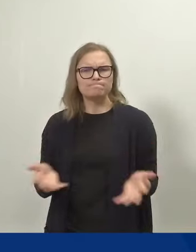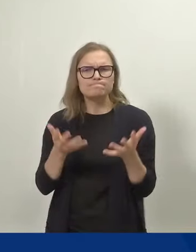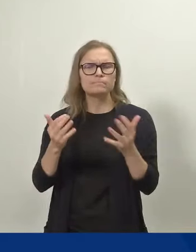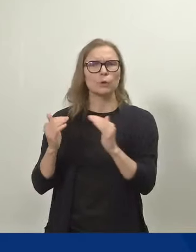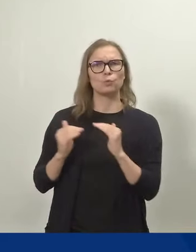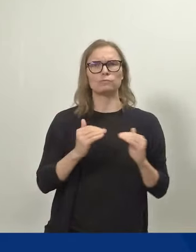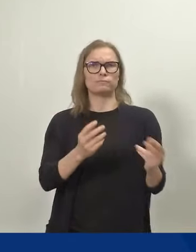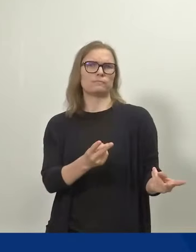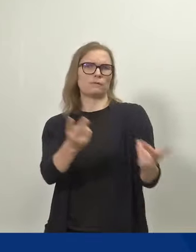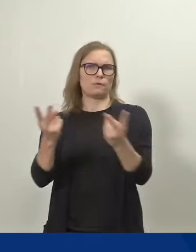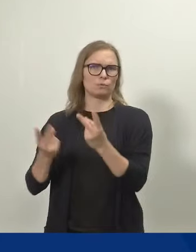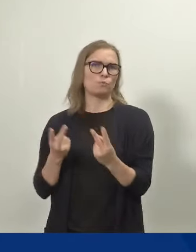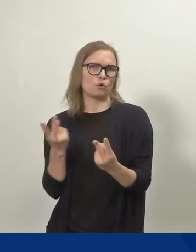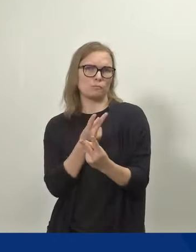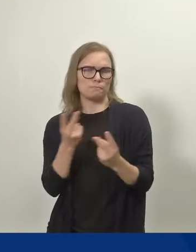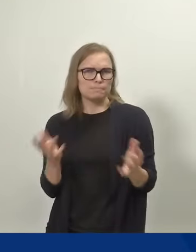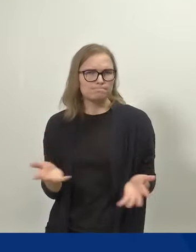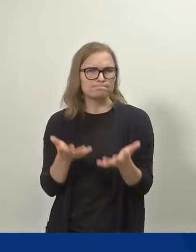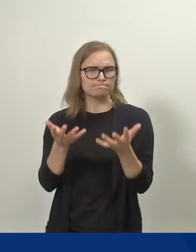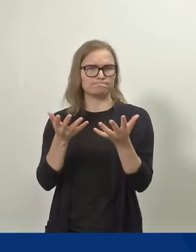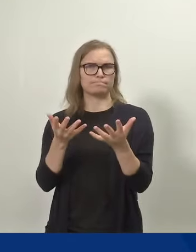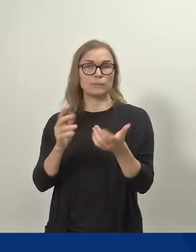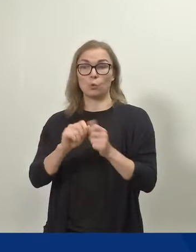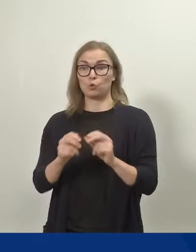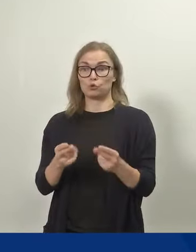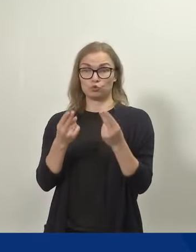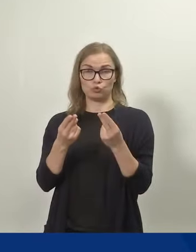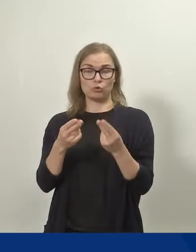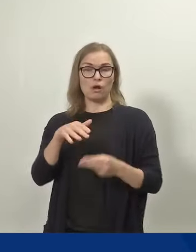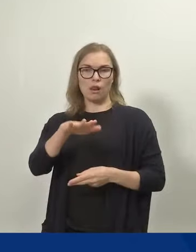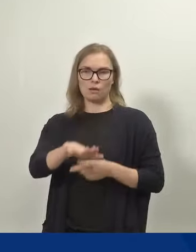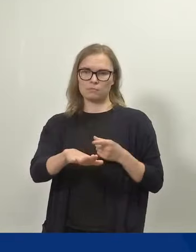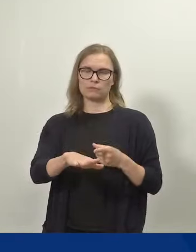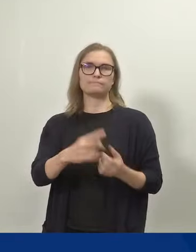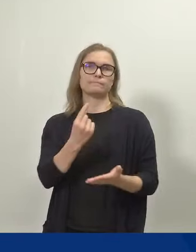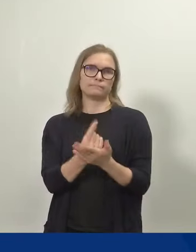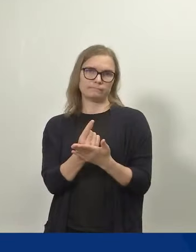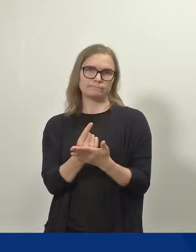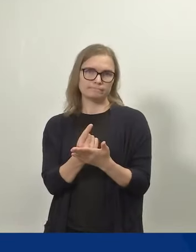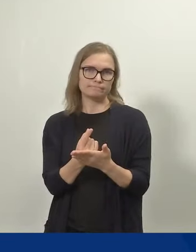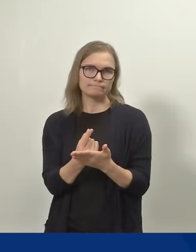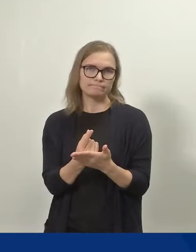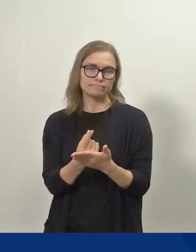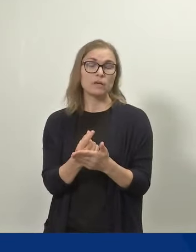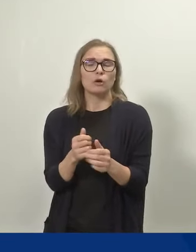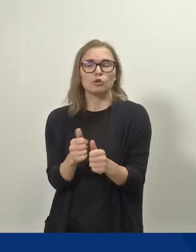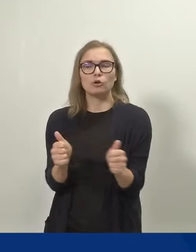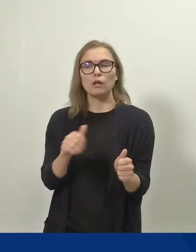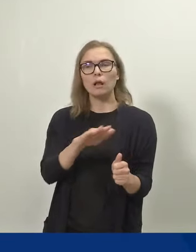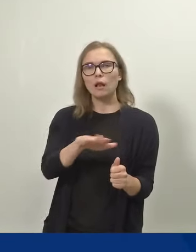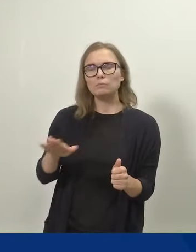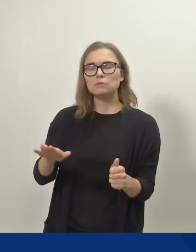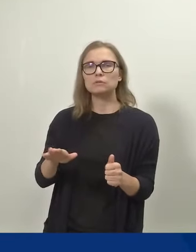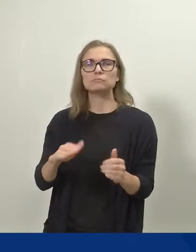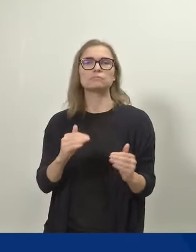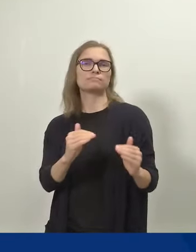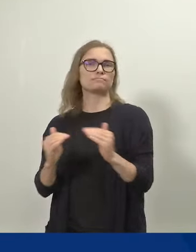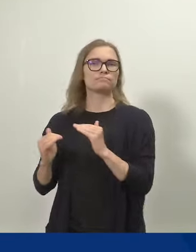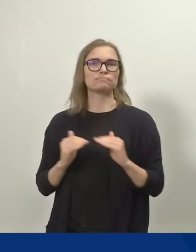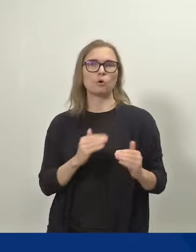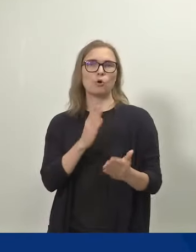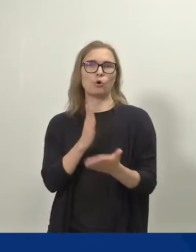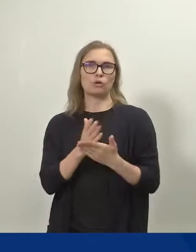ja tasa-arvoa. Uudistuksessa lapsi on keskiössä. Jokaisella lapsella on yhdenvertaisesti